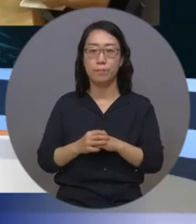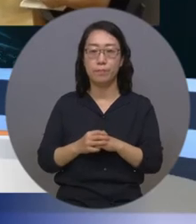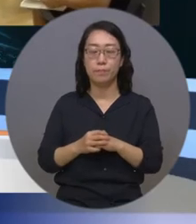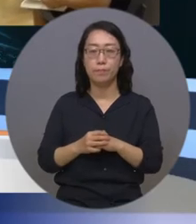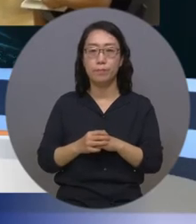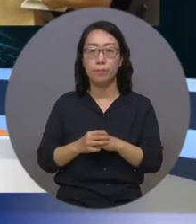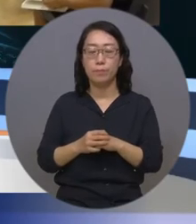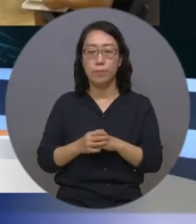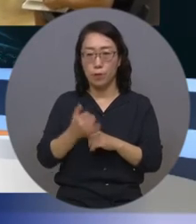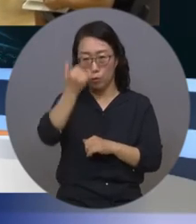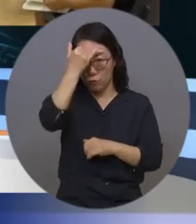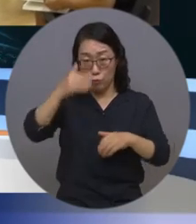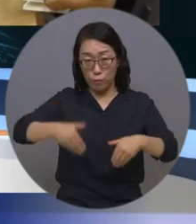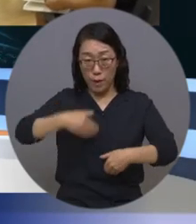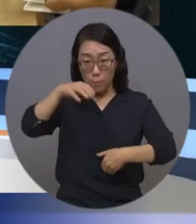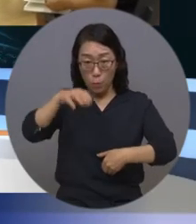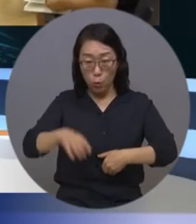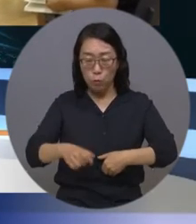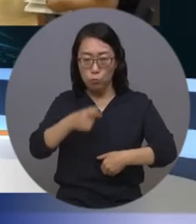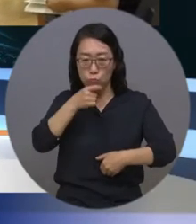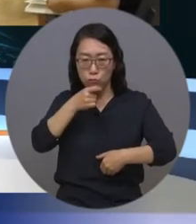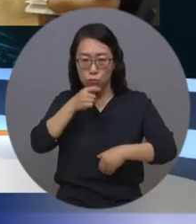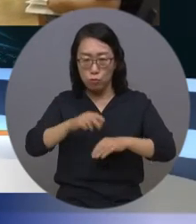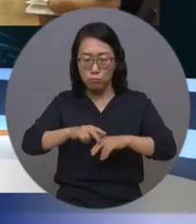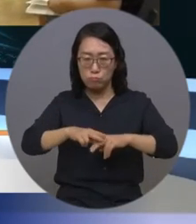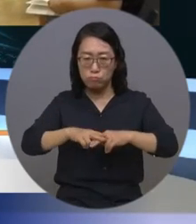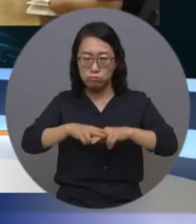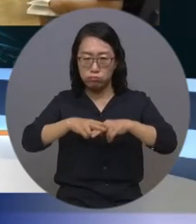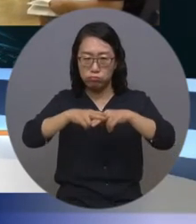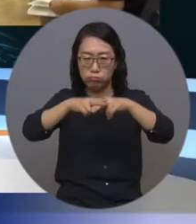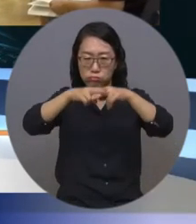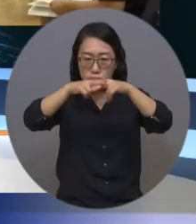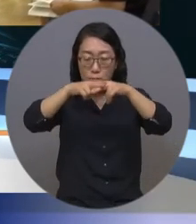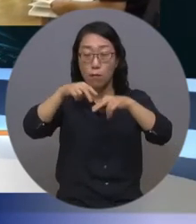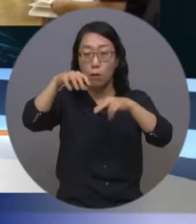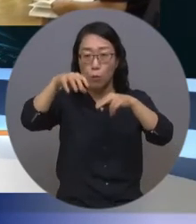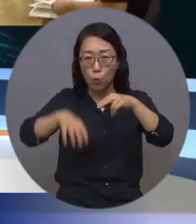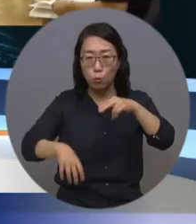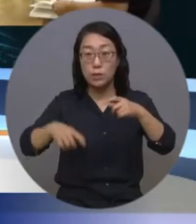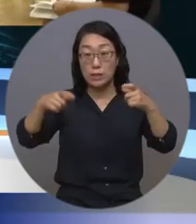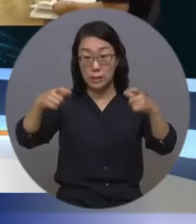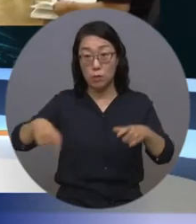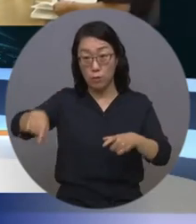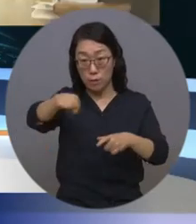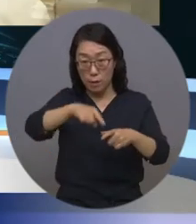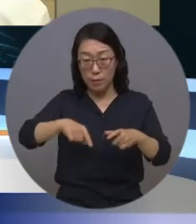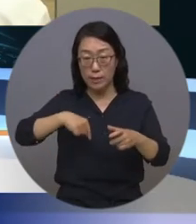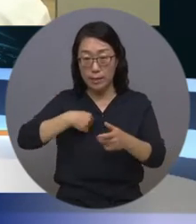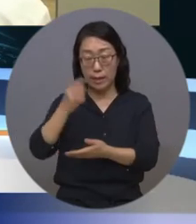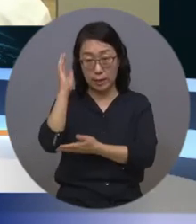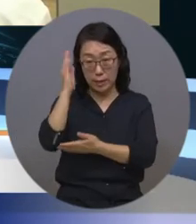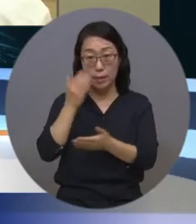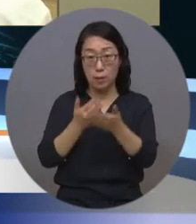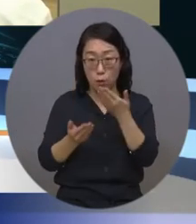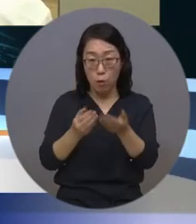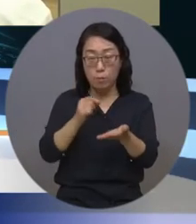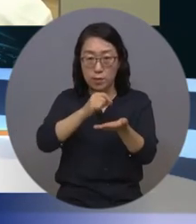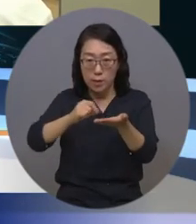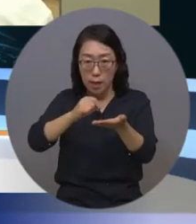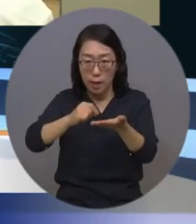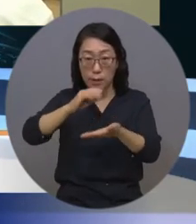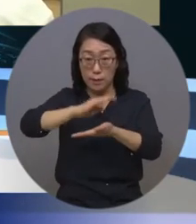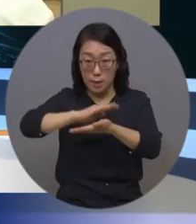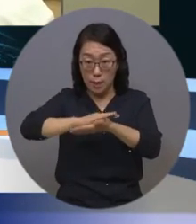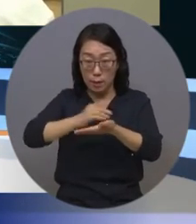충남의 수몰지역 어르신들이 자신들의 삶을 담은 자서전을 편해 서로를 위로하고 지역사회에